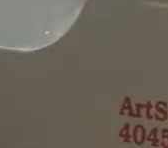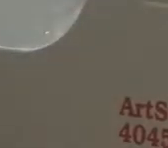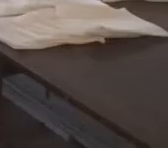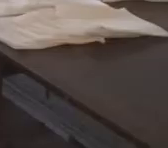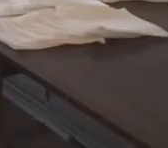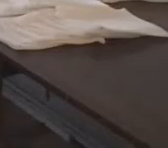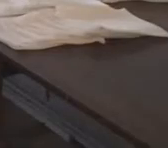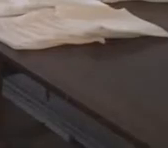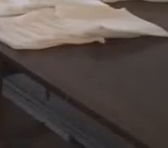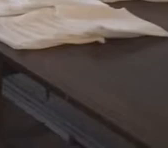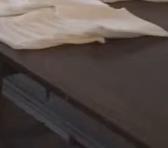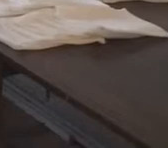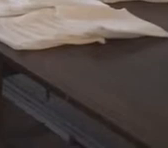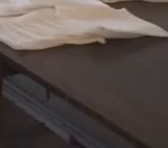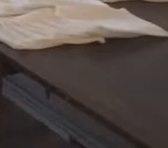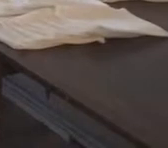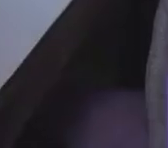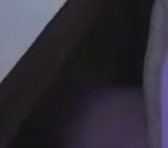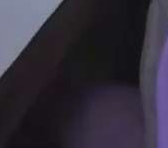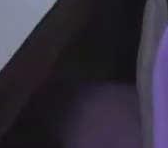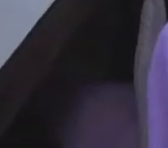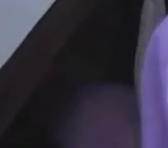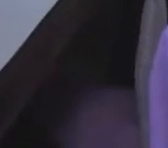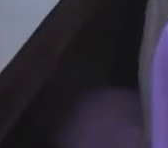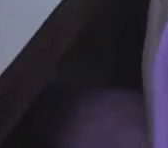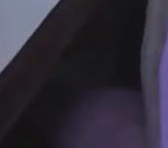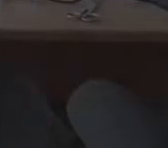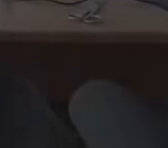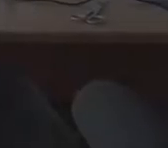підприємств і терцентрів у Куликівці, бо купити все це ніде.